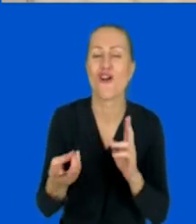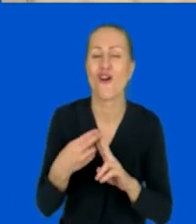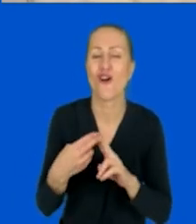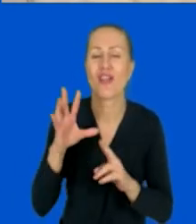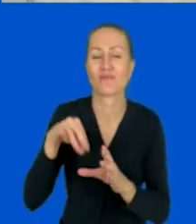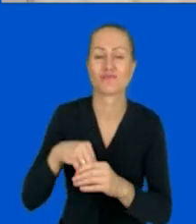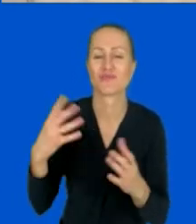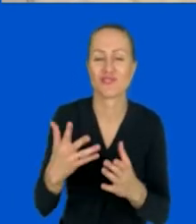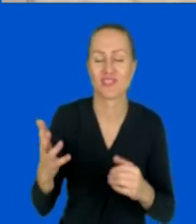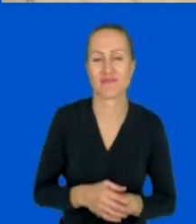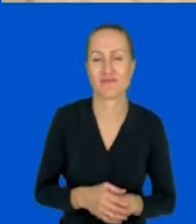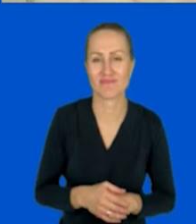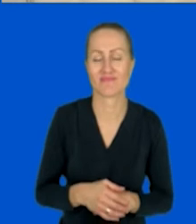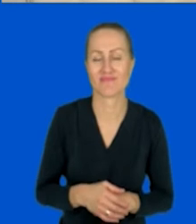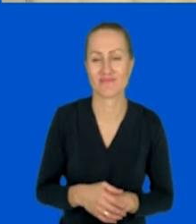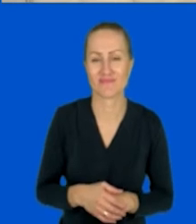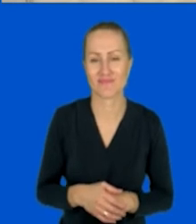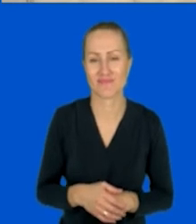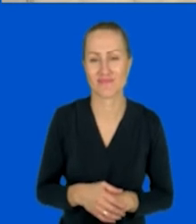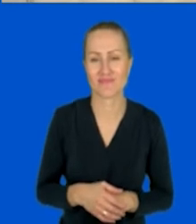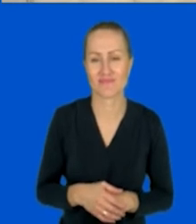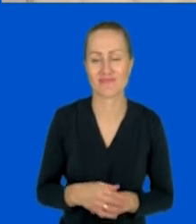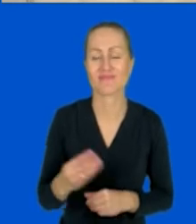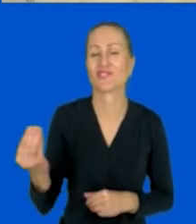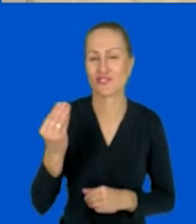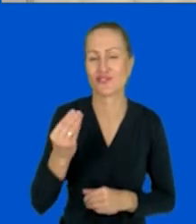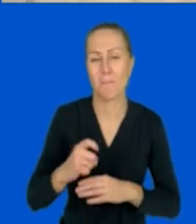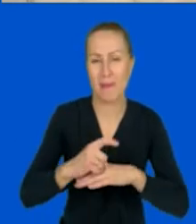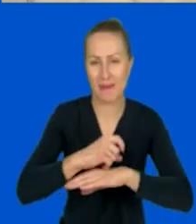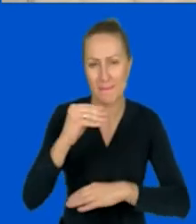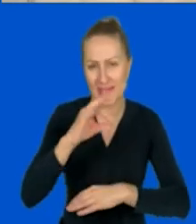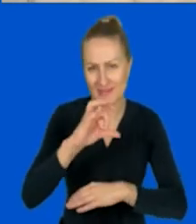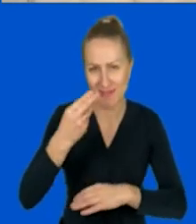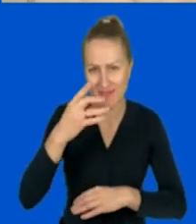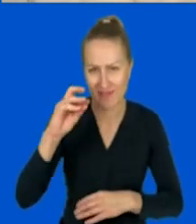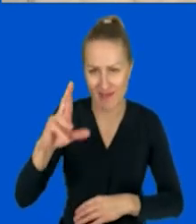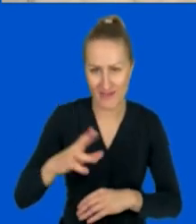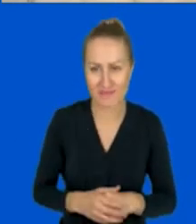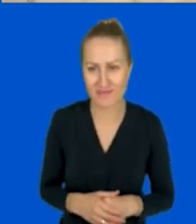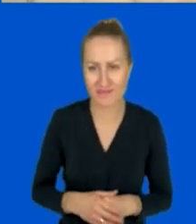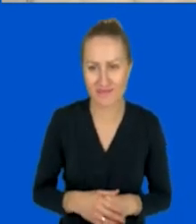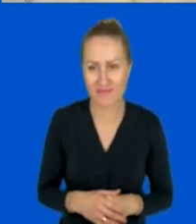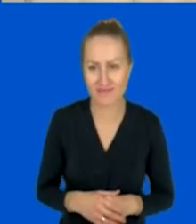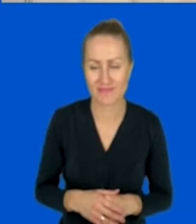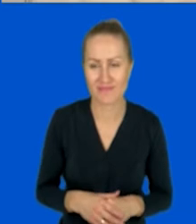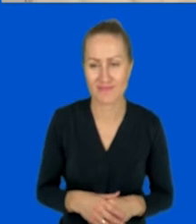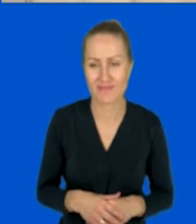jest kliknik i fajne narzędzie? I Messengerowe. Chociaż ja powiem szczerze, że spokoi Messengerowych nie korzystam.